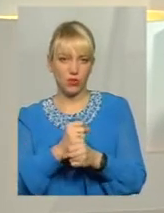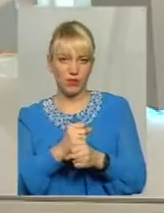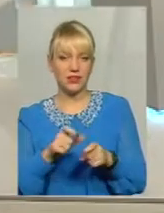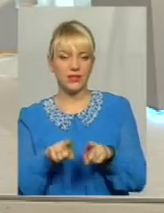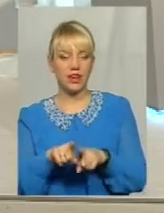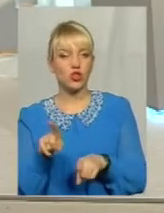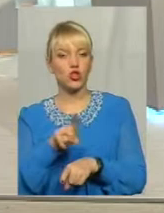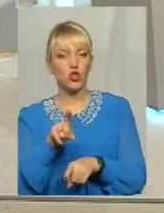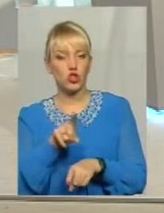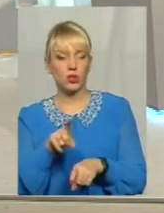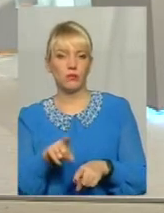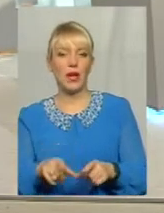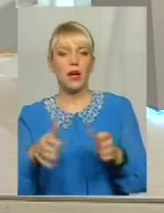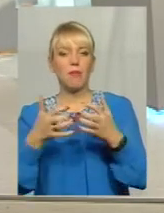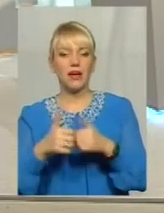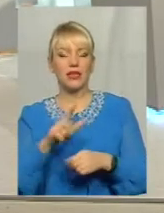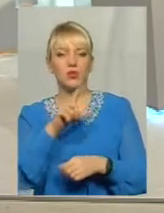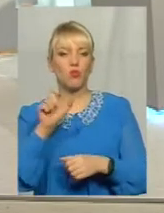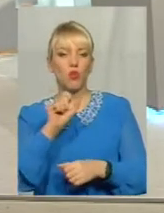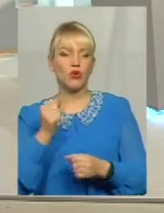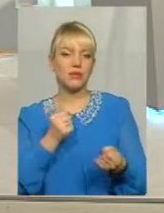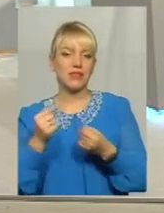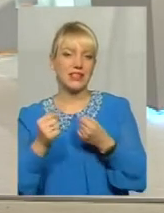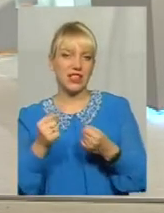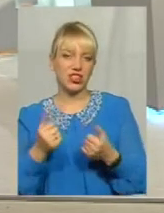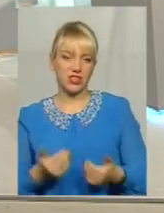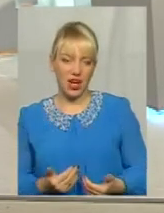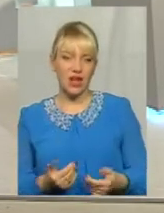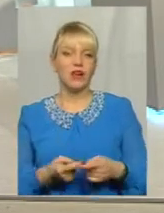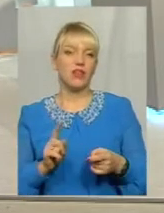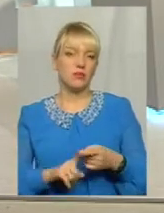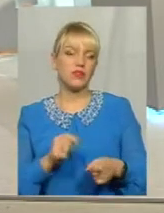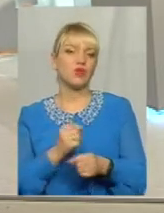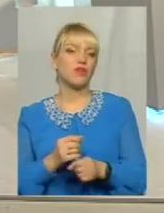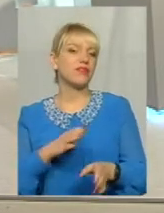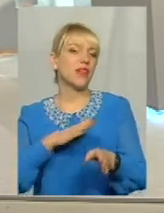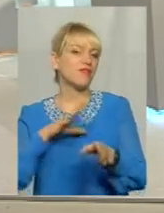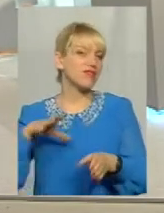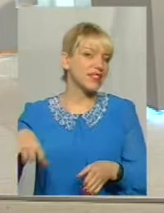той механізм у боротьбі за життя працював на всіх ланках.